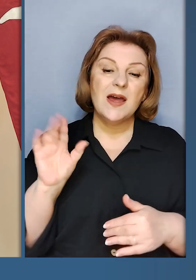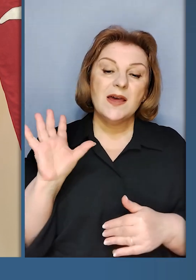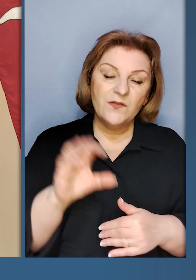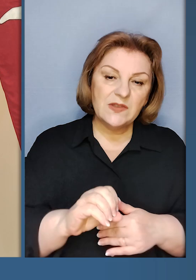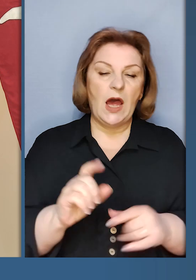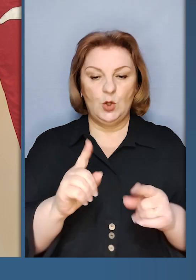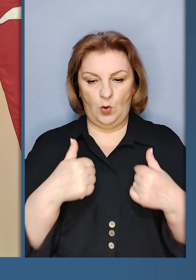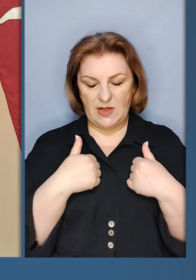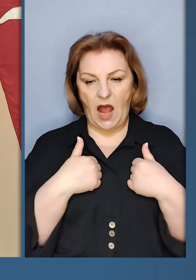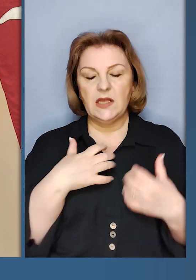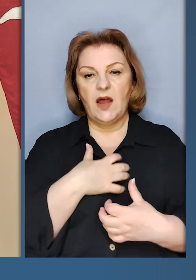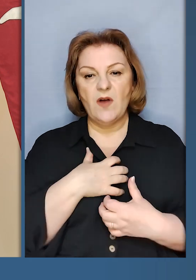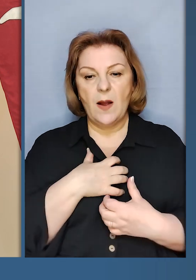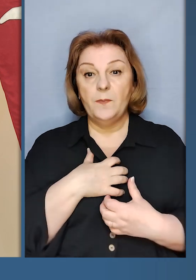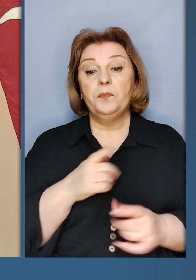що для нас важливо.